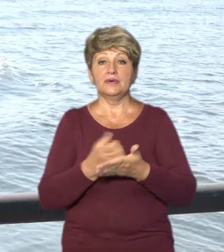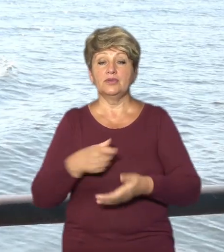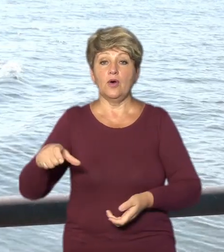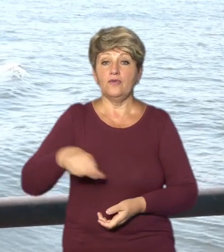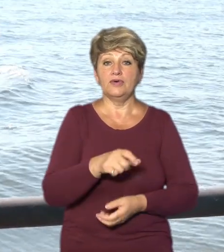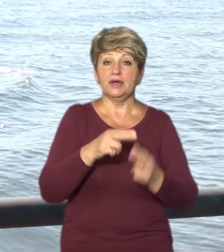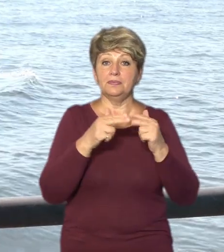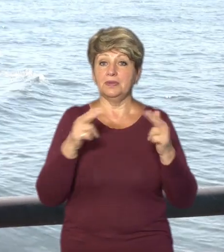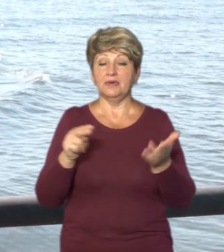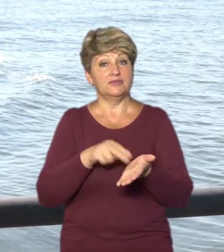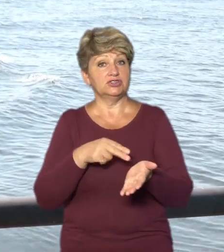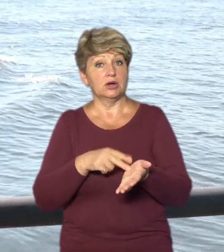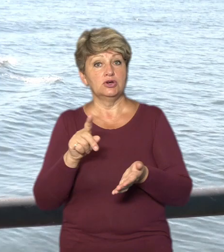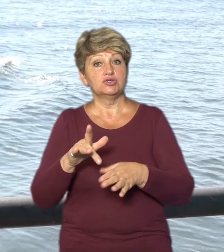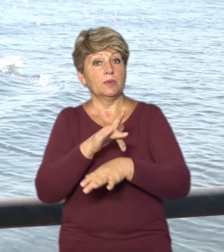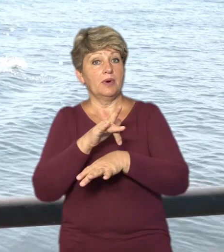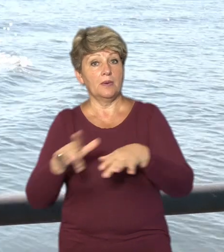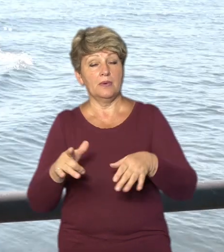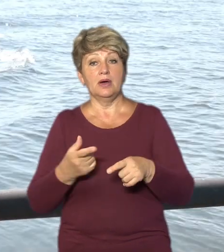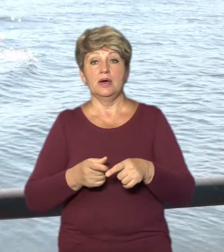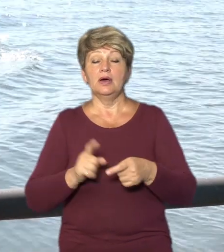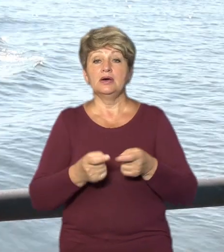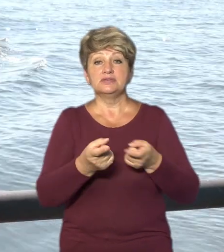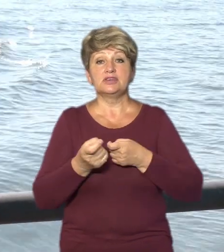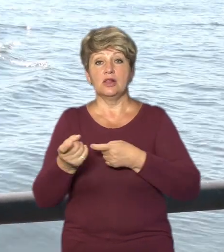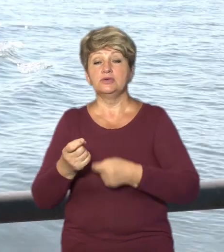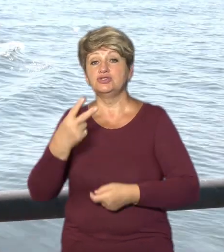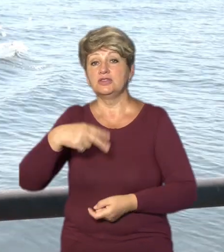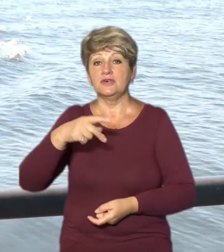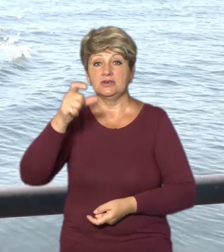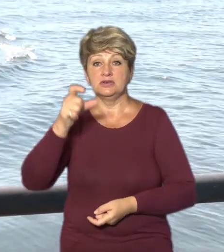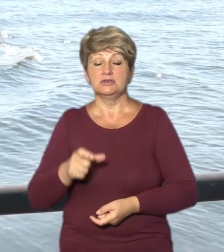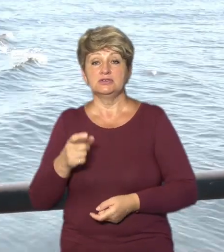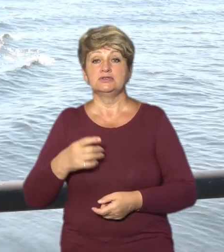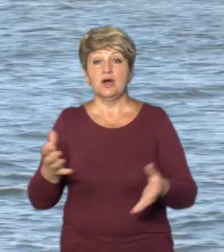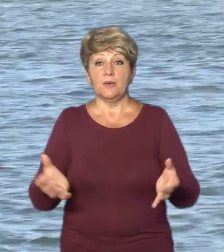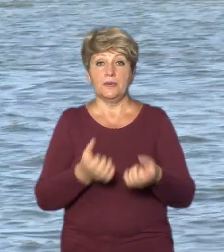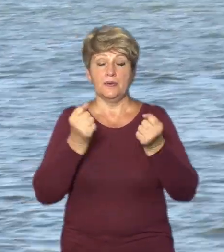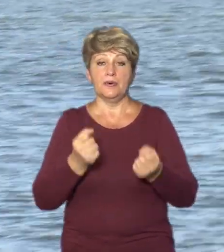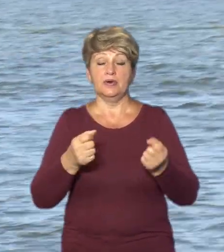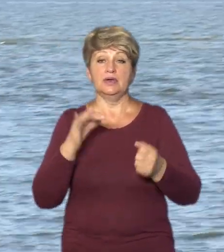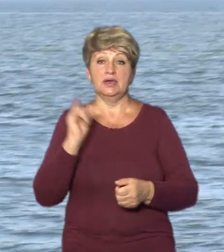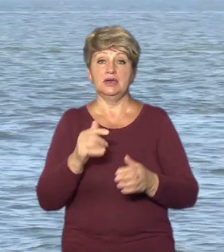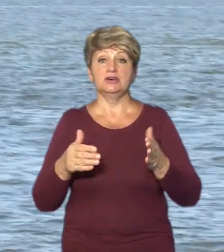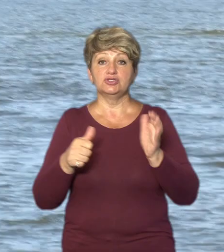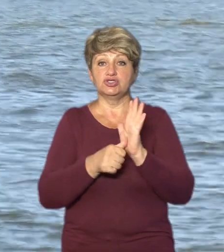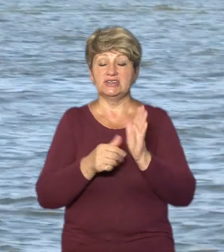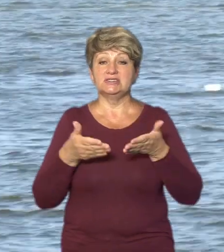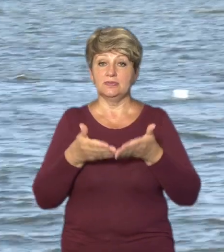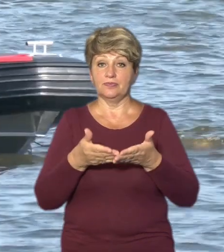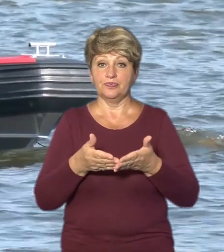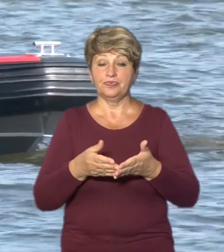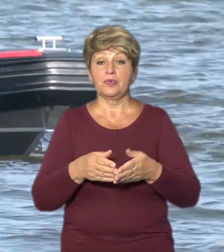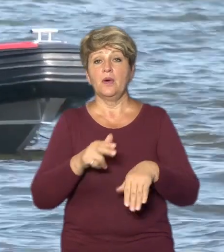Дніпром у Черкасах. Аби його знешкодити, залучають понад 20 рятувальників і 6 плавзасобів. Команда надзвичайників та